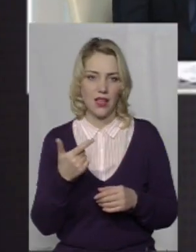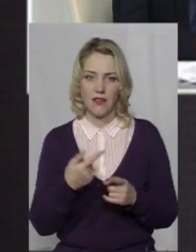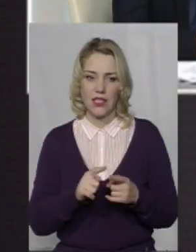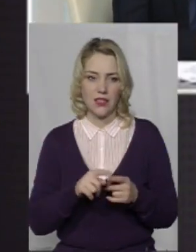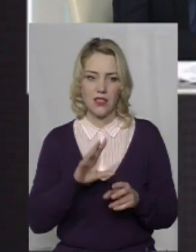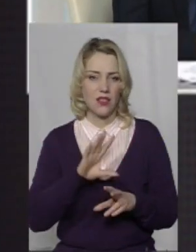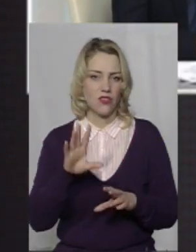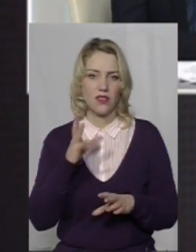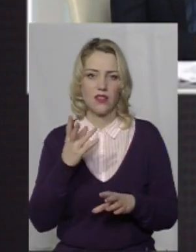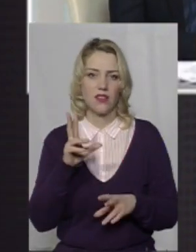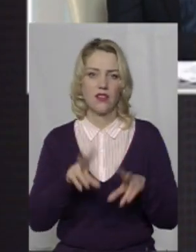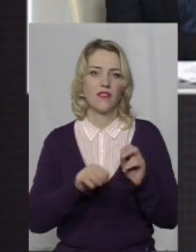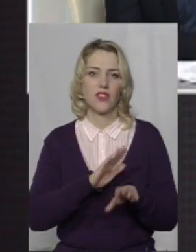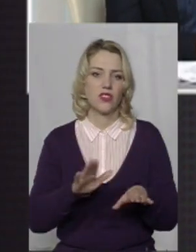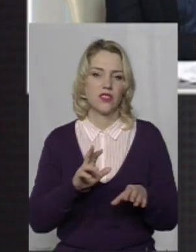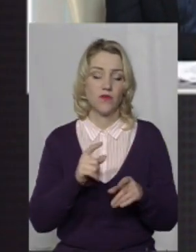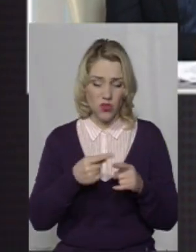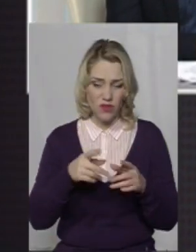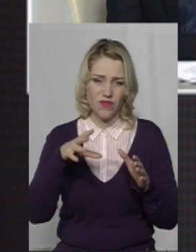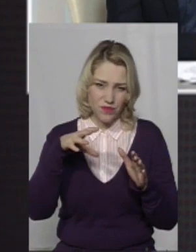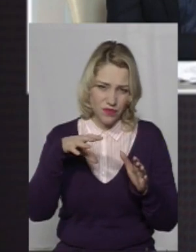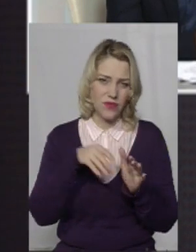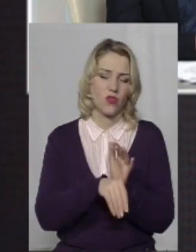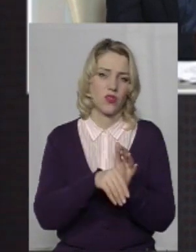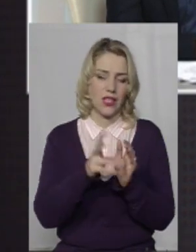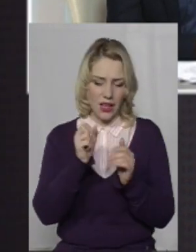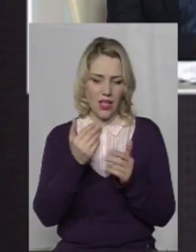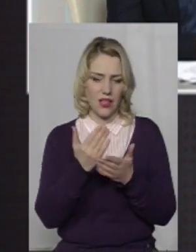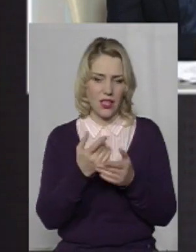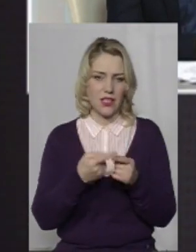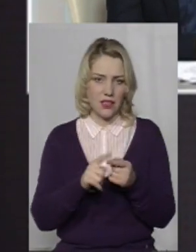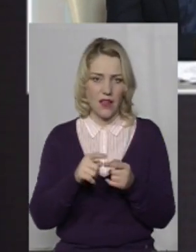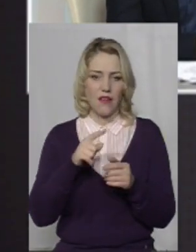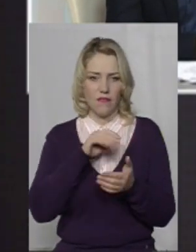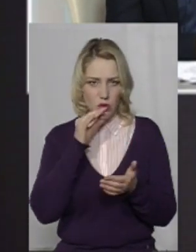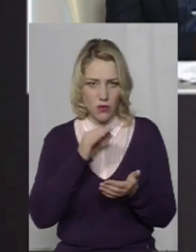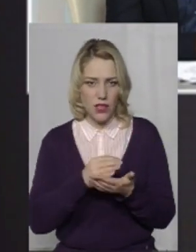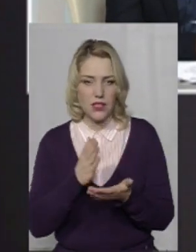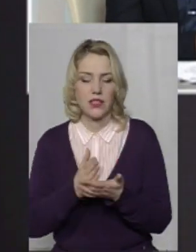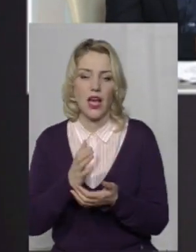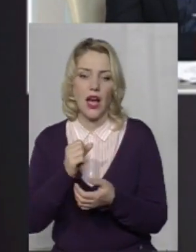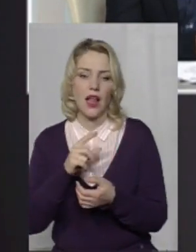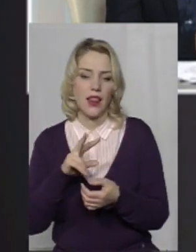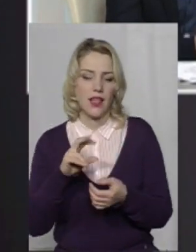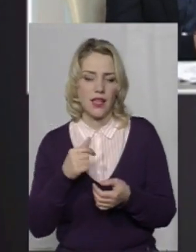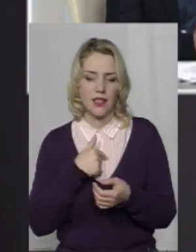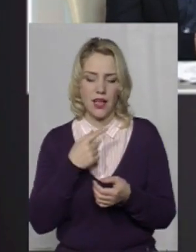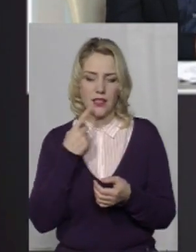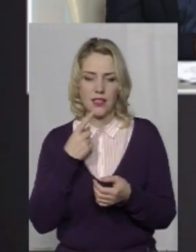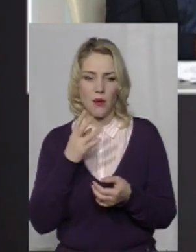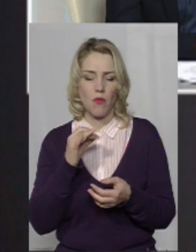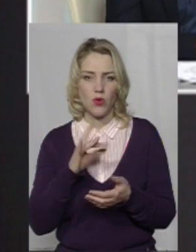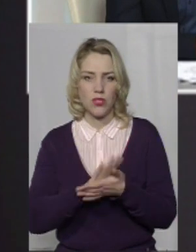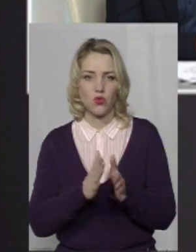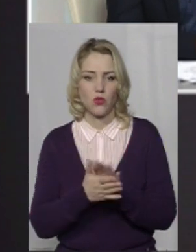хоча це також за це є відповідальність. Я назвав лише саме